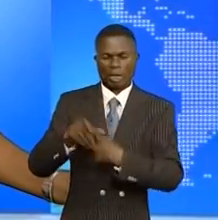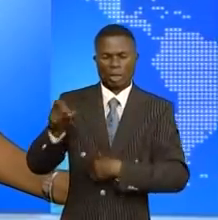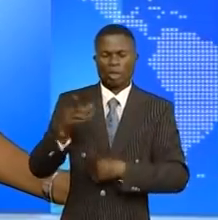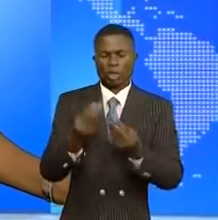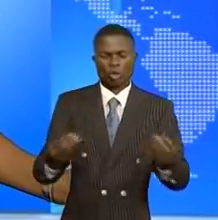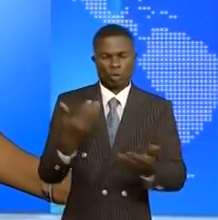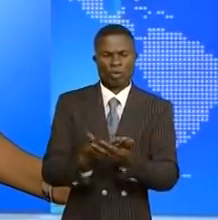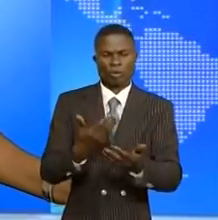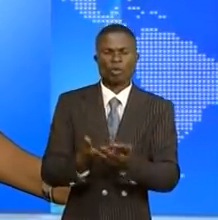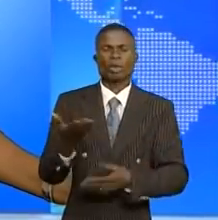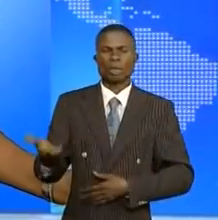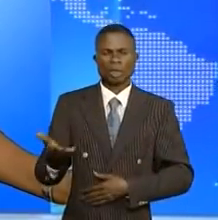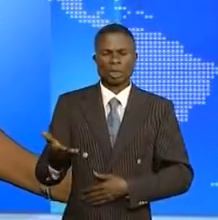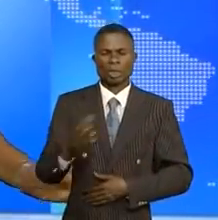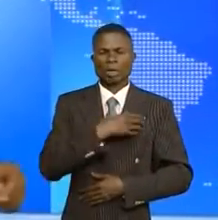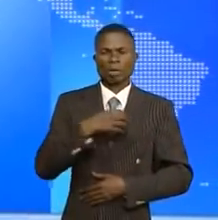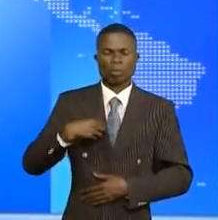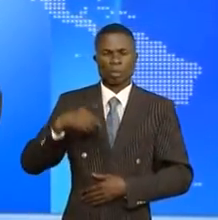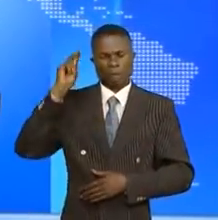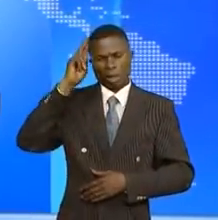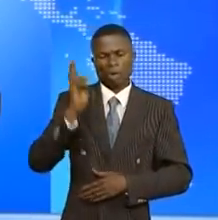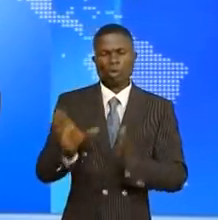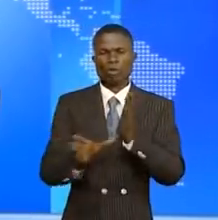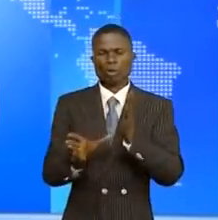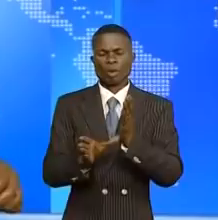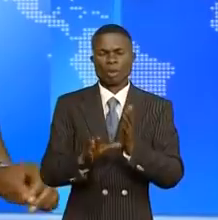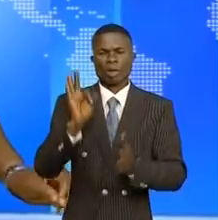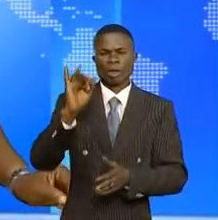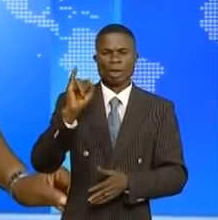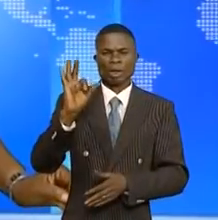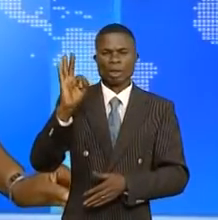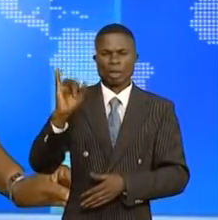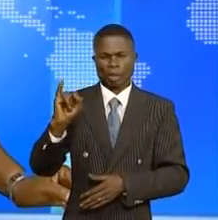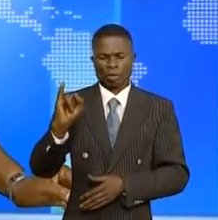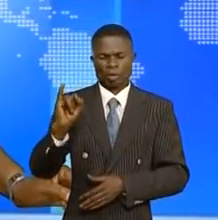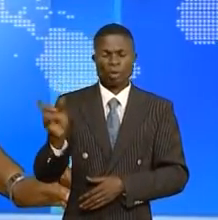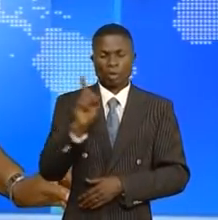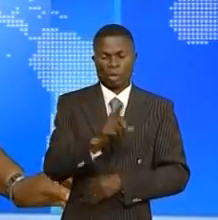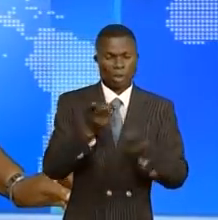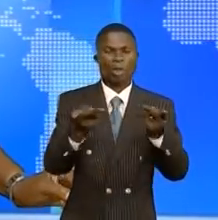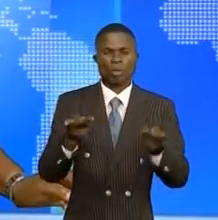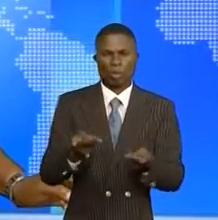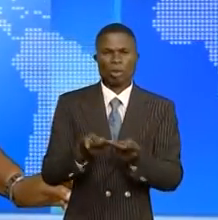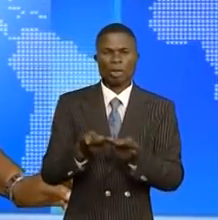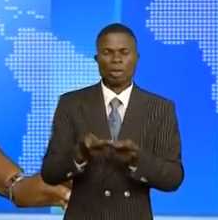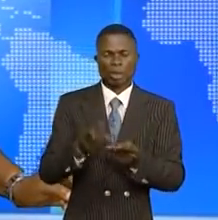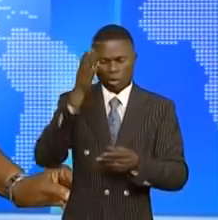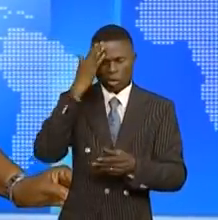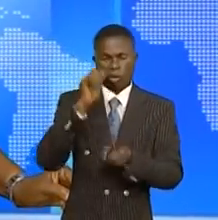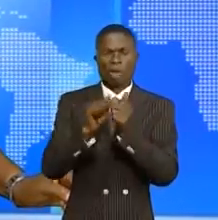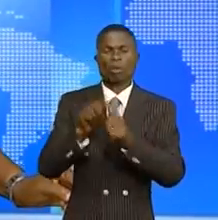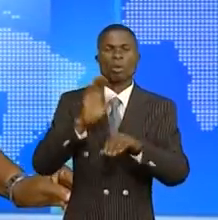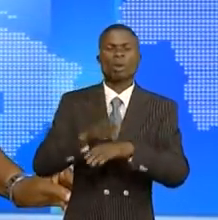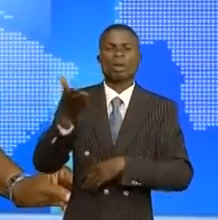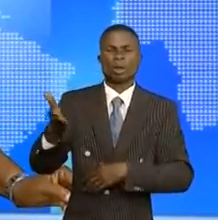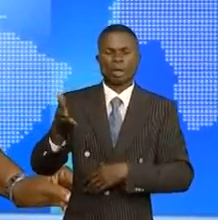résolu incessamment. Madame le gouverneur intérimaire Fifi Masuka, qui s'est rendue sur place pour s'accueillir de la situation